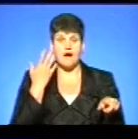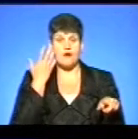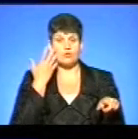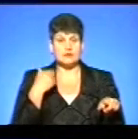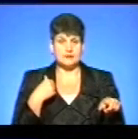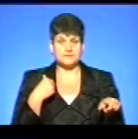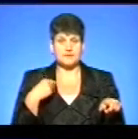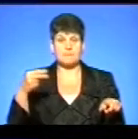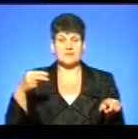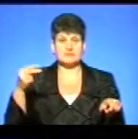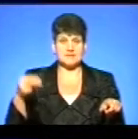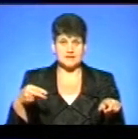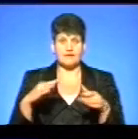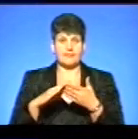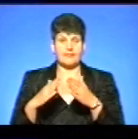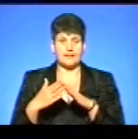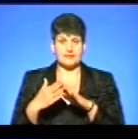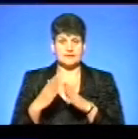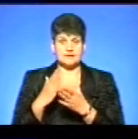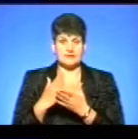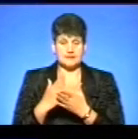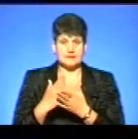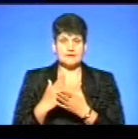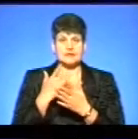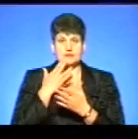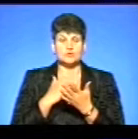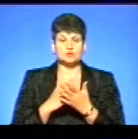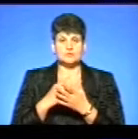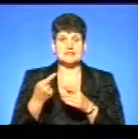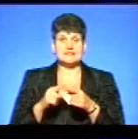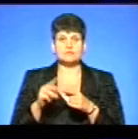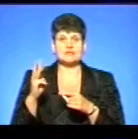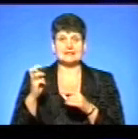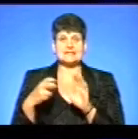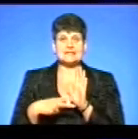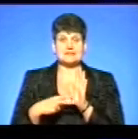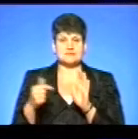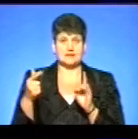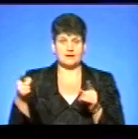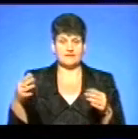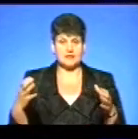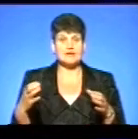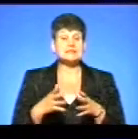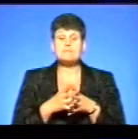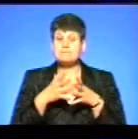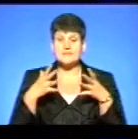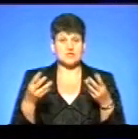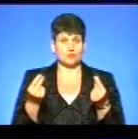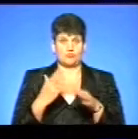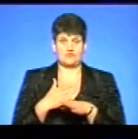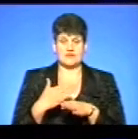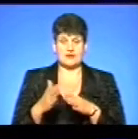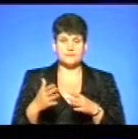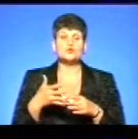підписання з декларацією Національною службою здоров'я – це вже буде 370 гривень. набагато більше коштів, які будуть відділятися. Ну,